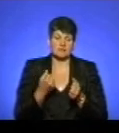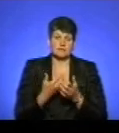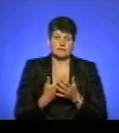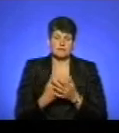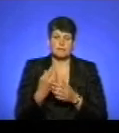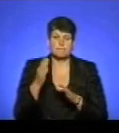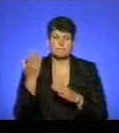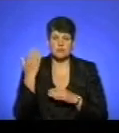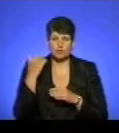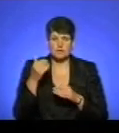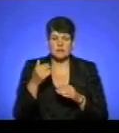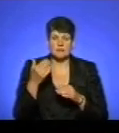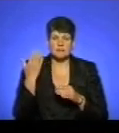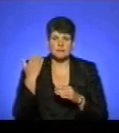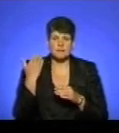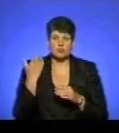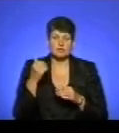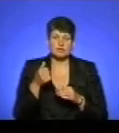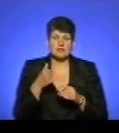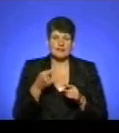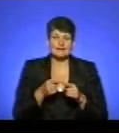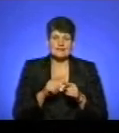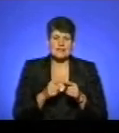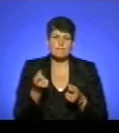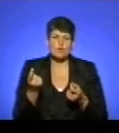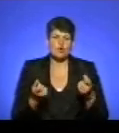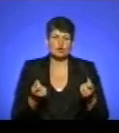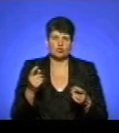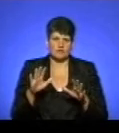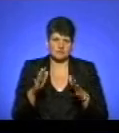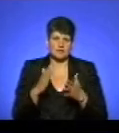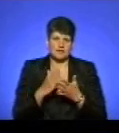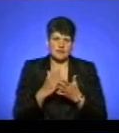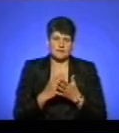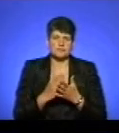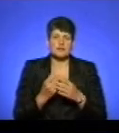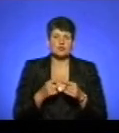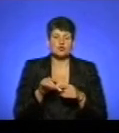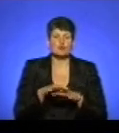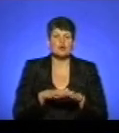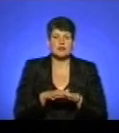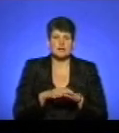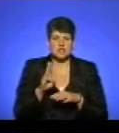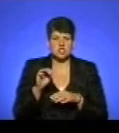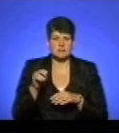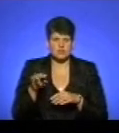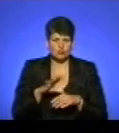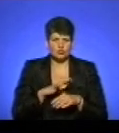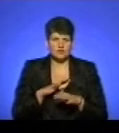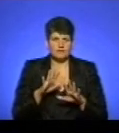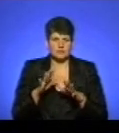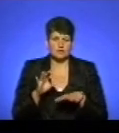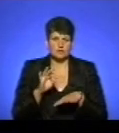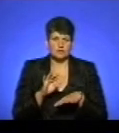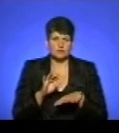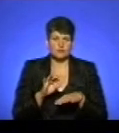в парк відродження була білка, то такі є поодинокі. А от на цьому ринку, до речі, на Шептицьку були випадки, що тварини продавалися